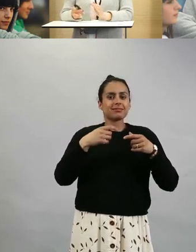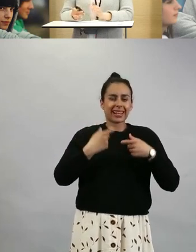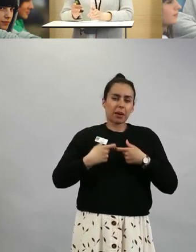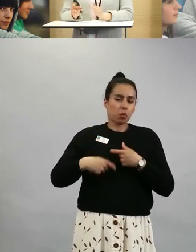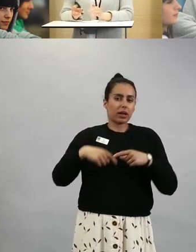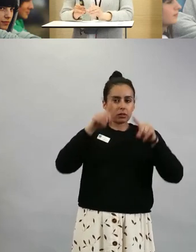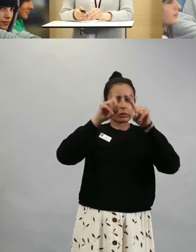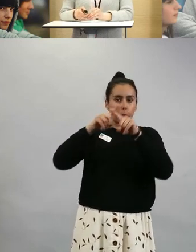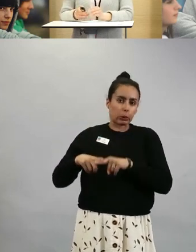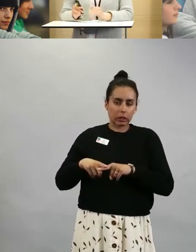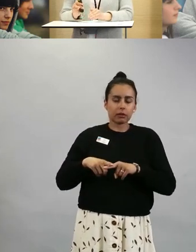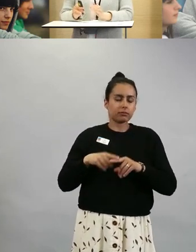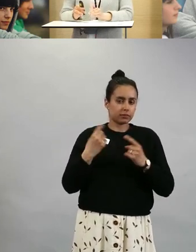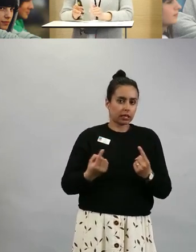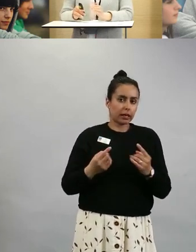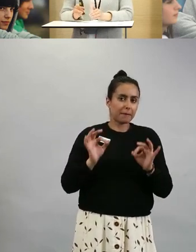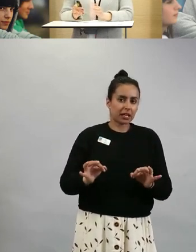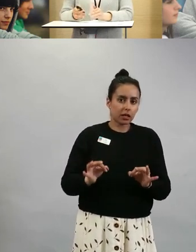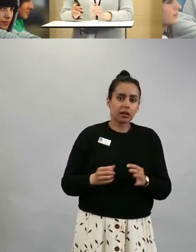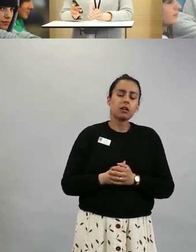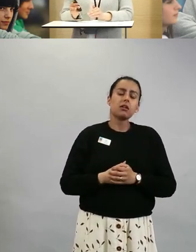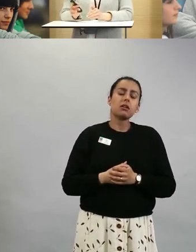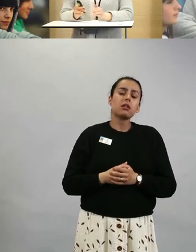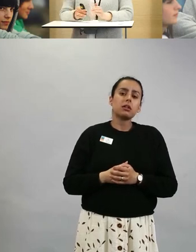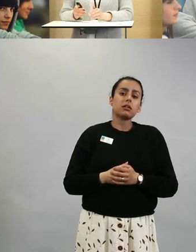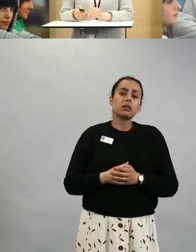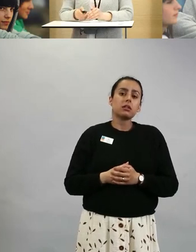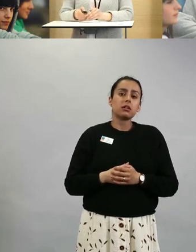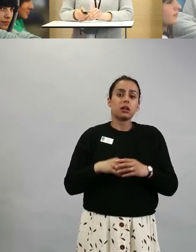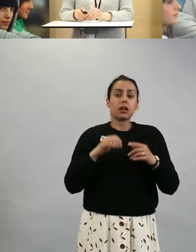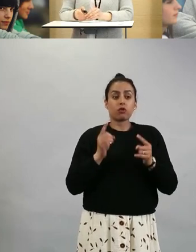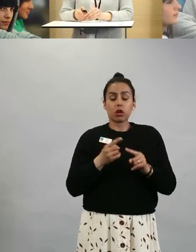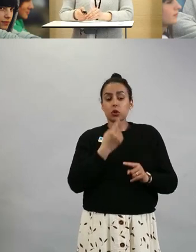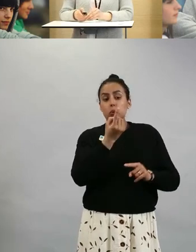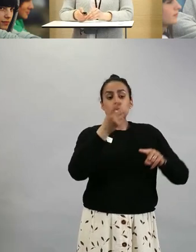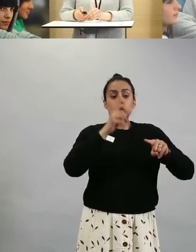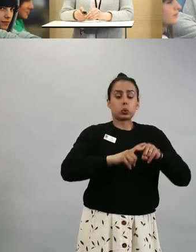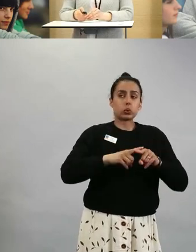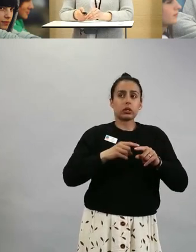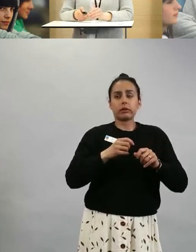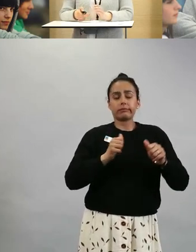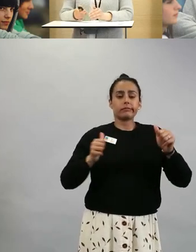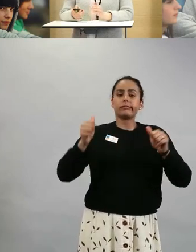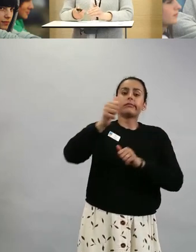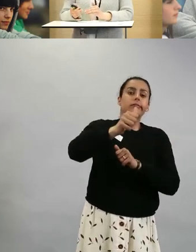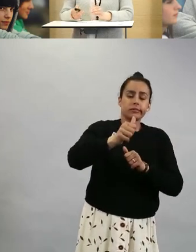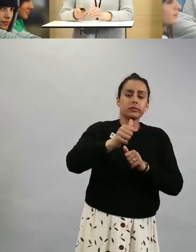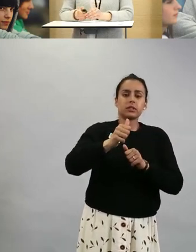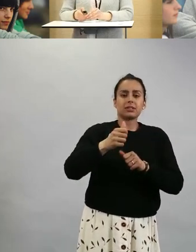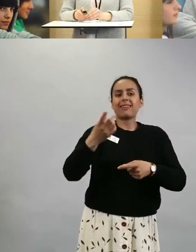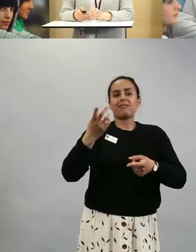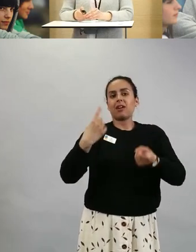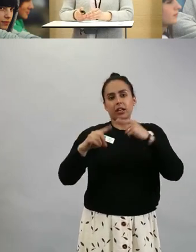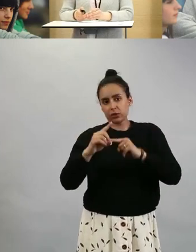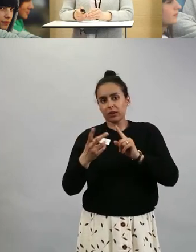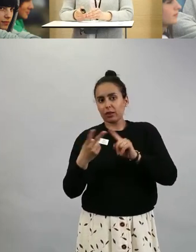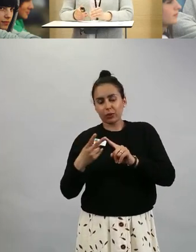siinä voi yksi olla ensin edellä ja sitten yhtäkkiäkin toinen. Se riippuu aina vähän,